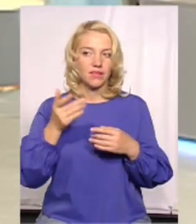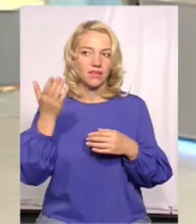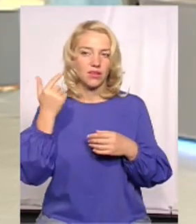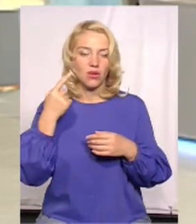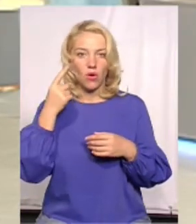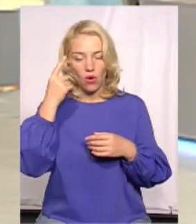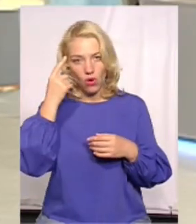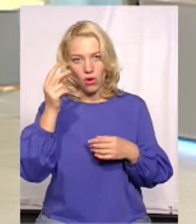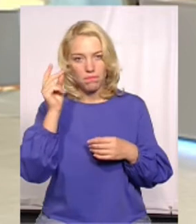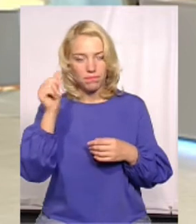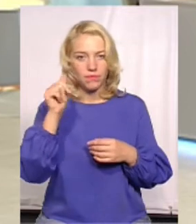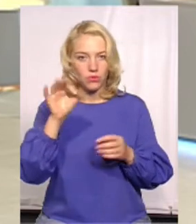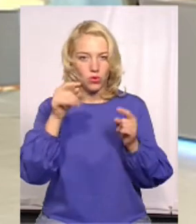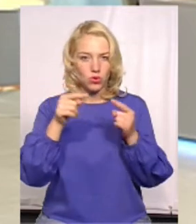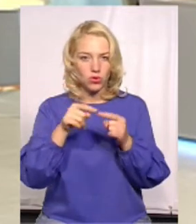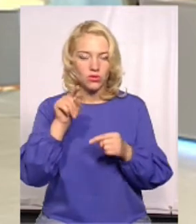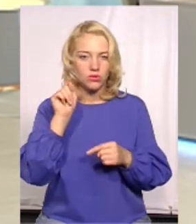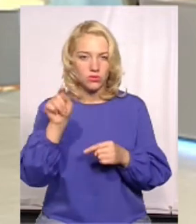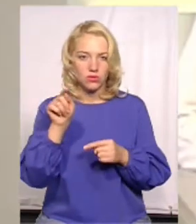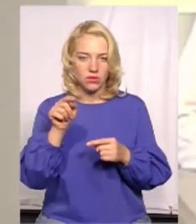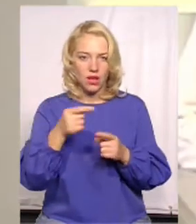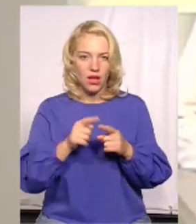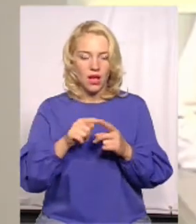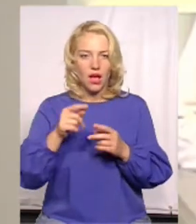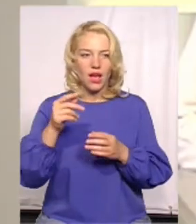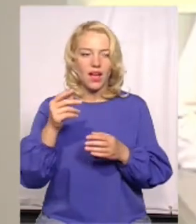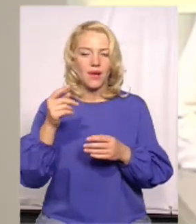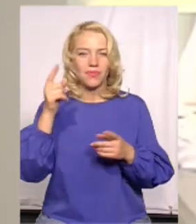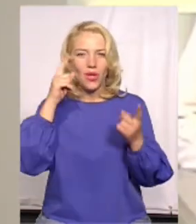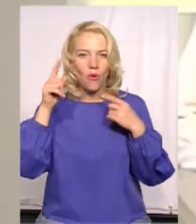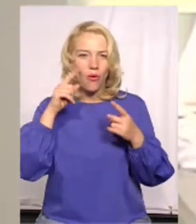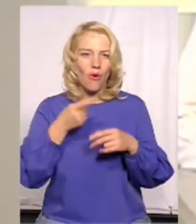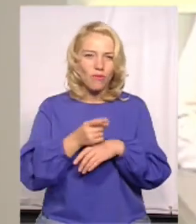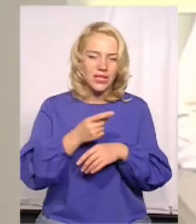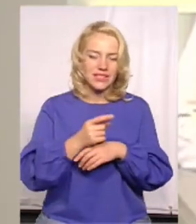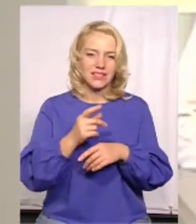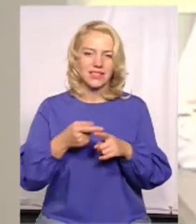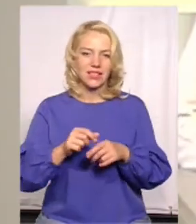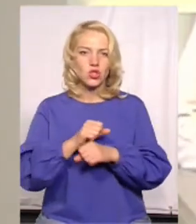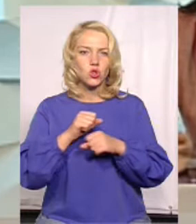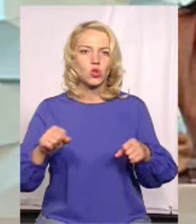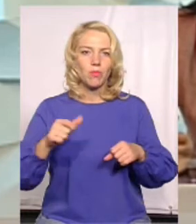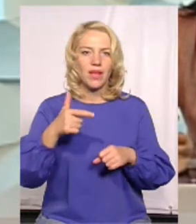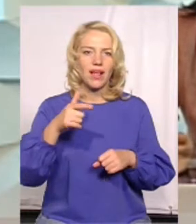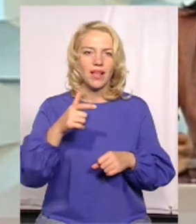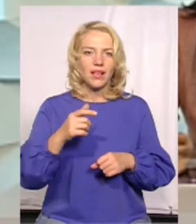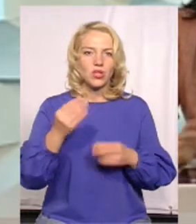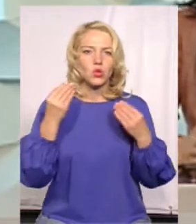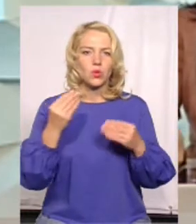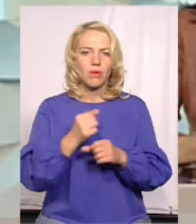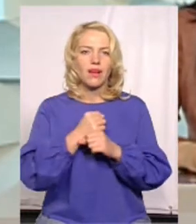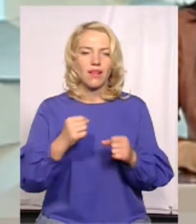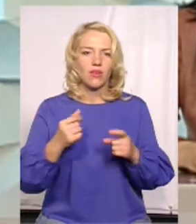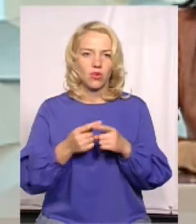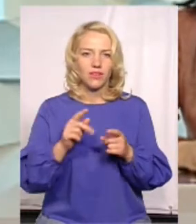якось так, обінго, це воно, типу комікси, супергерої. У нас є Богдан Хмельницький,